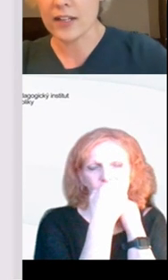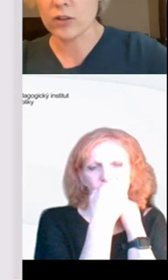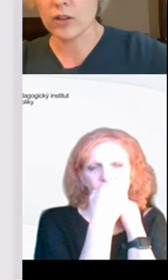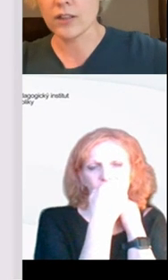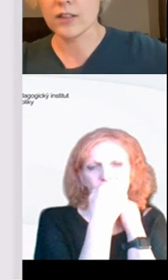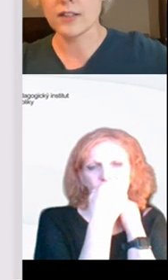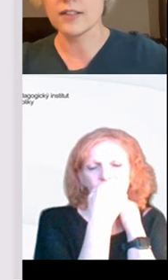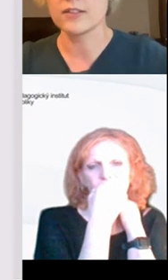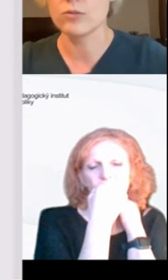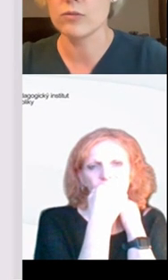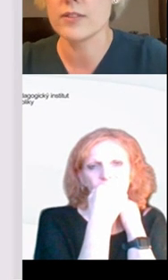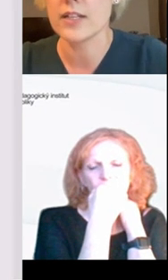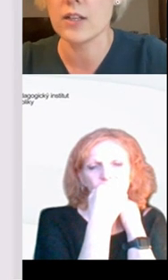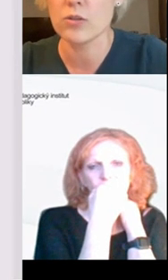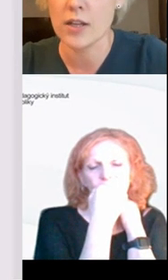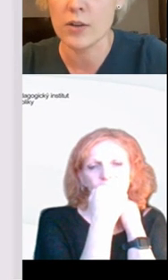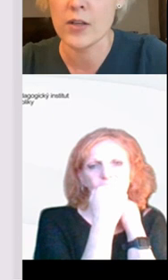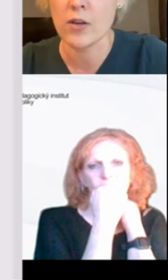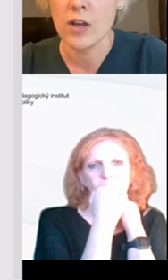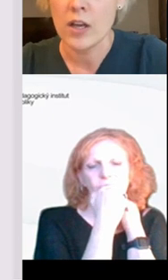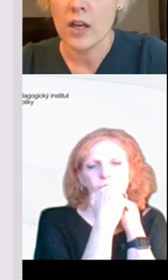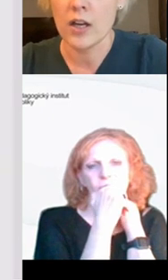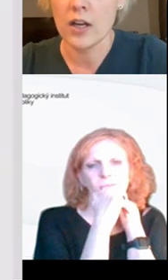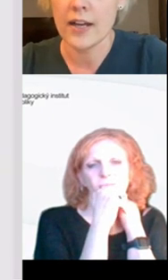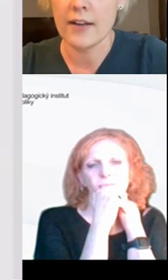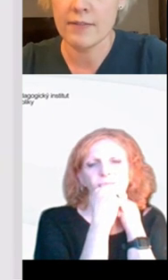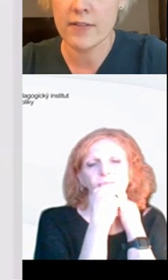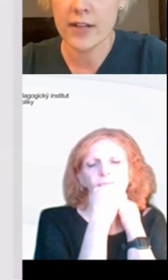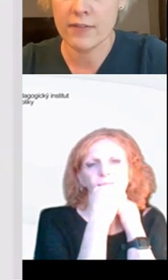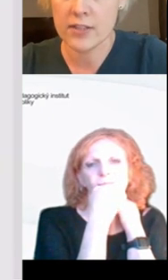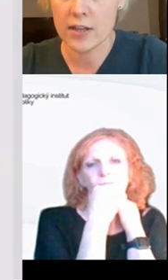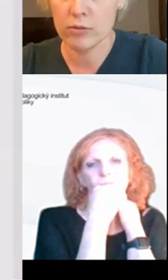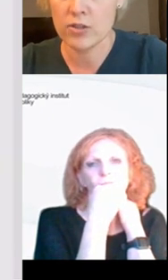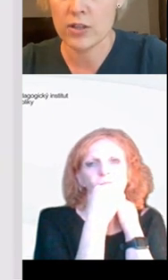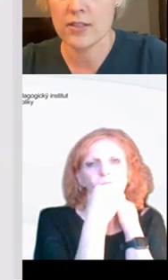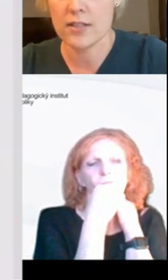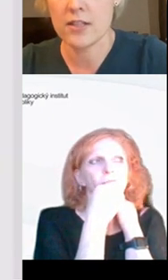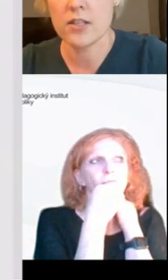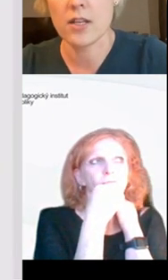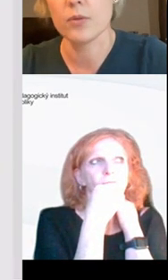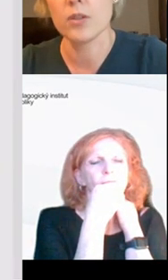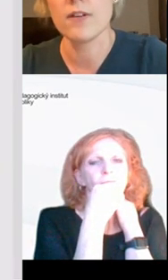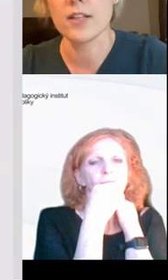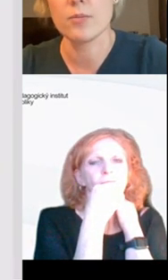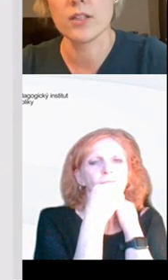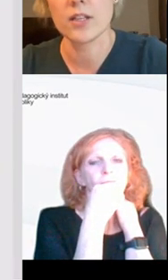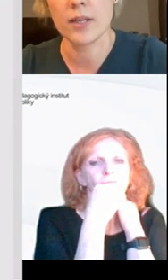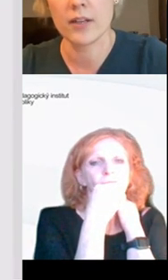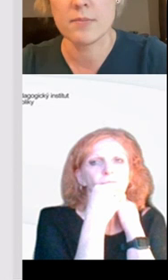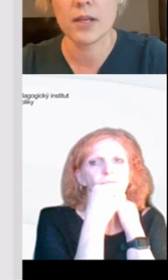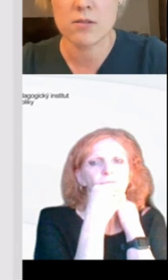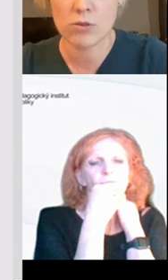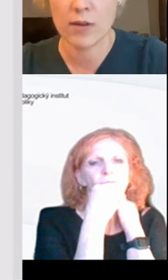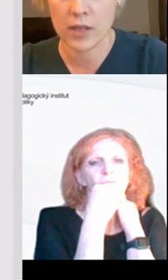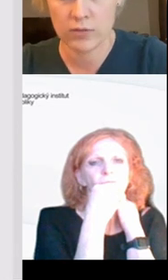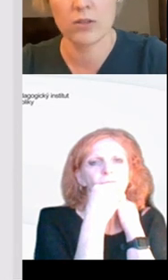takhle je to, takhle je to stanoveno na www.revize.edu.cz, když se tam podíváte a budete